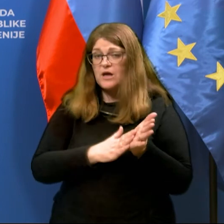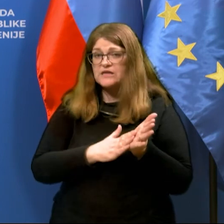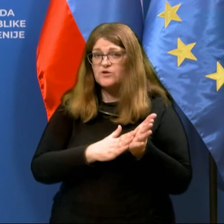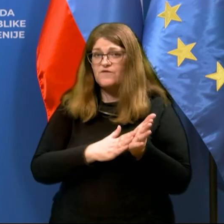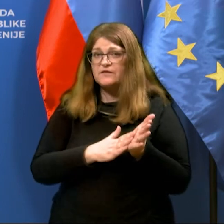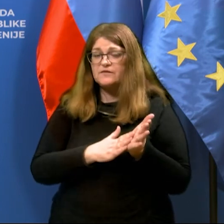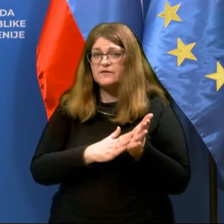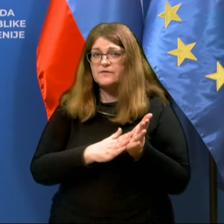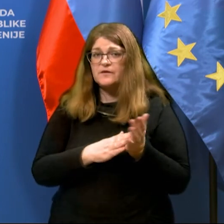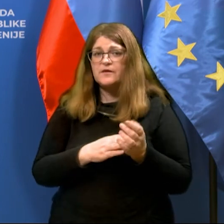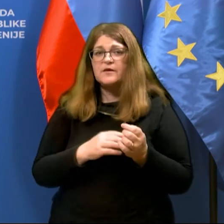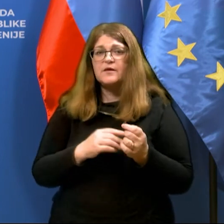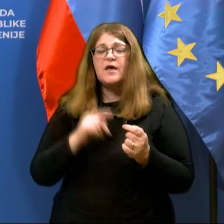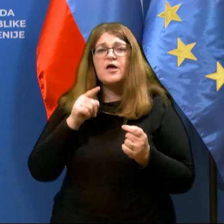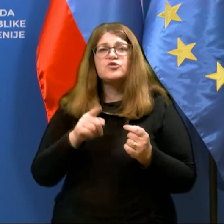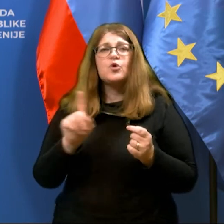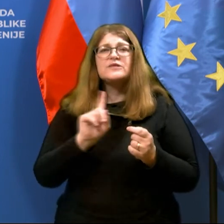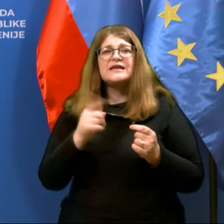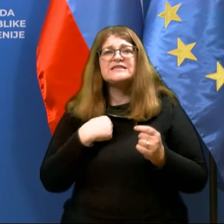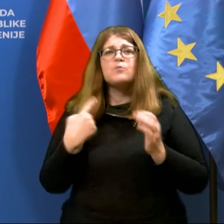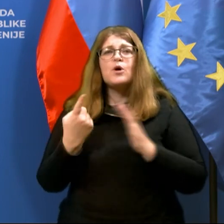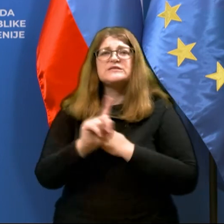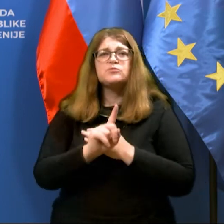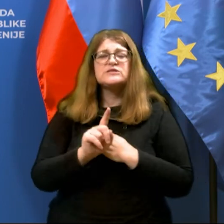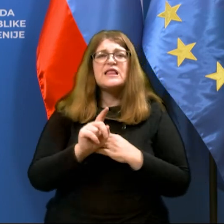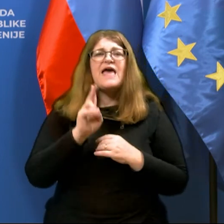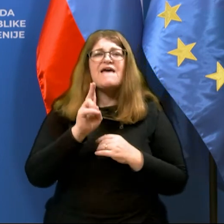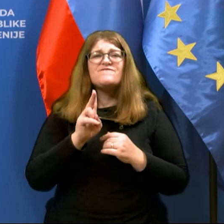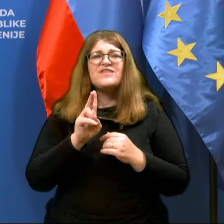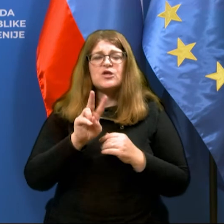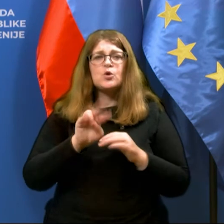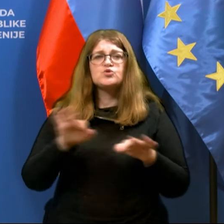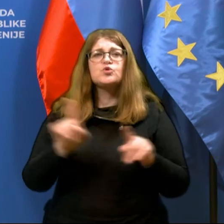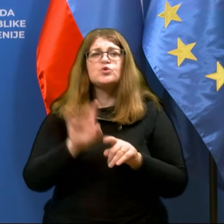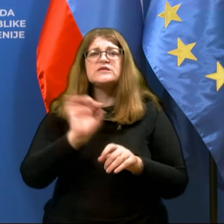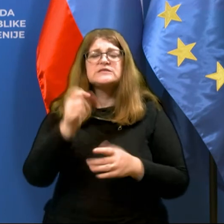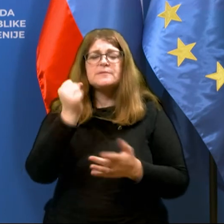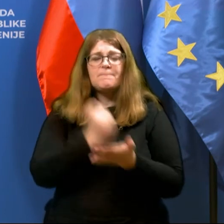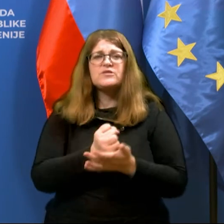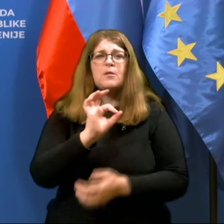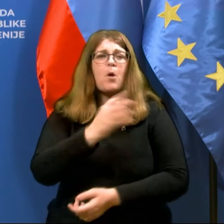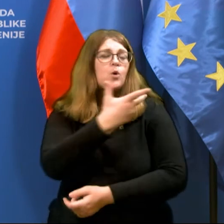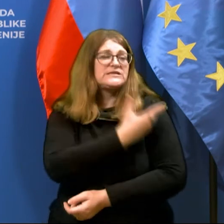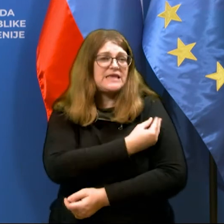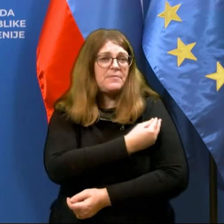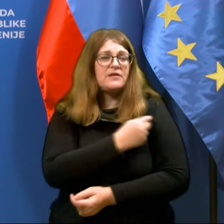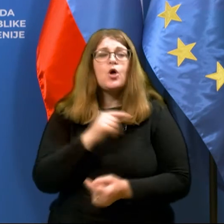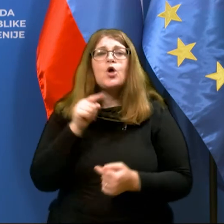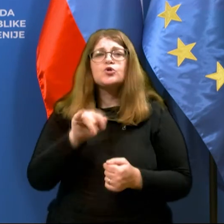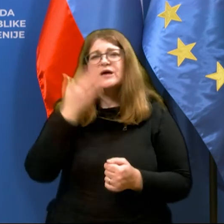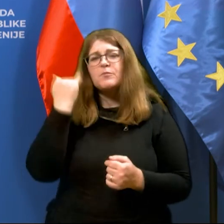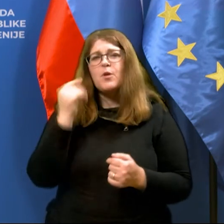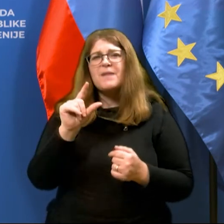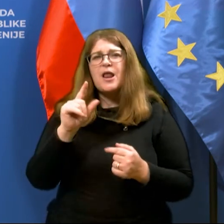to, da nismo izpostavljeni virusu tudi z potrdilom ocepljenju. Ne posebej povem, to, kar je bilo